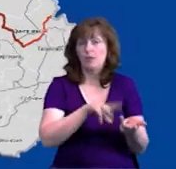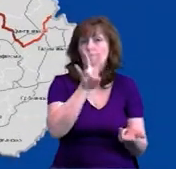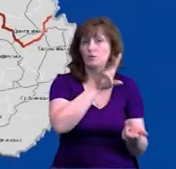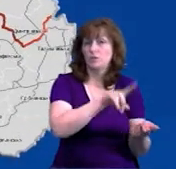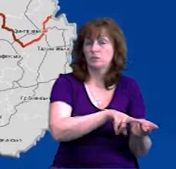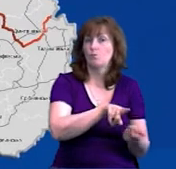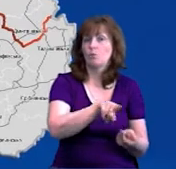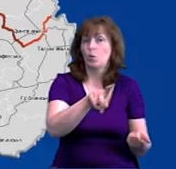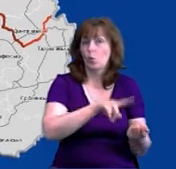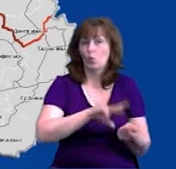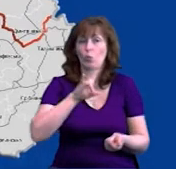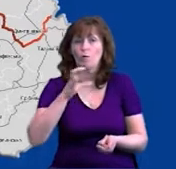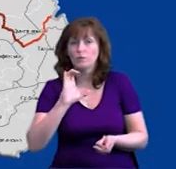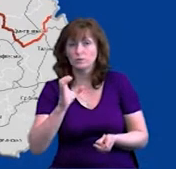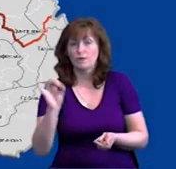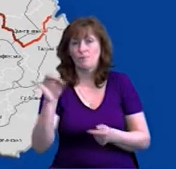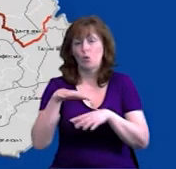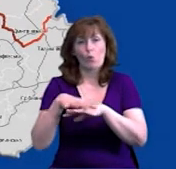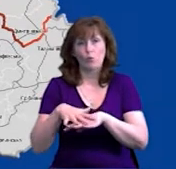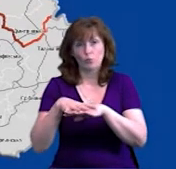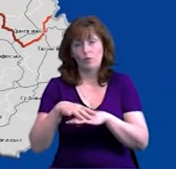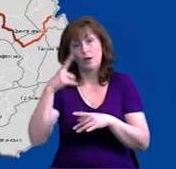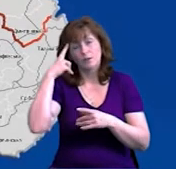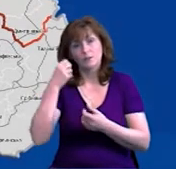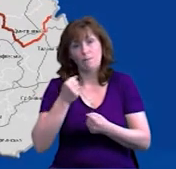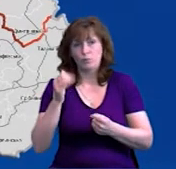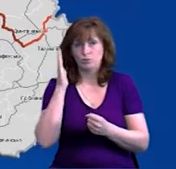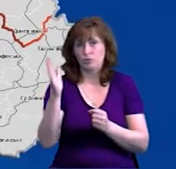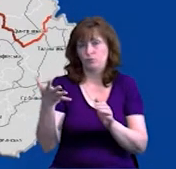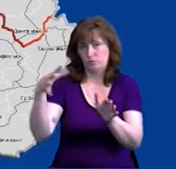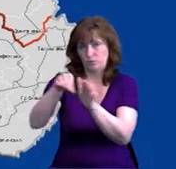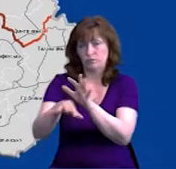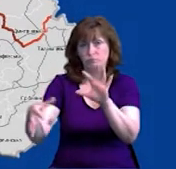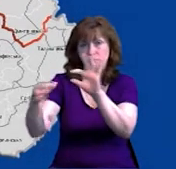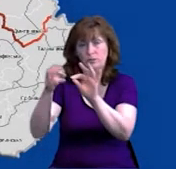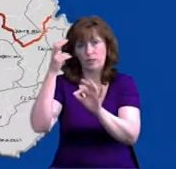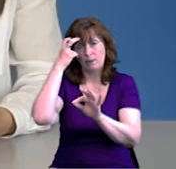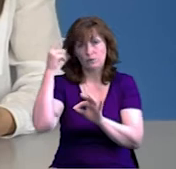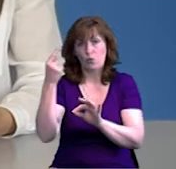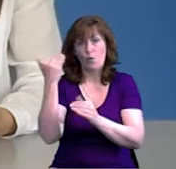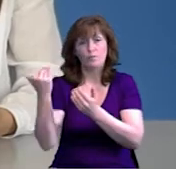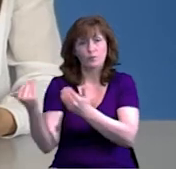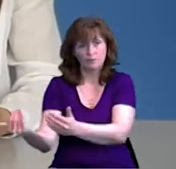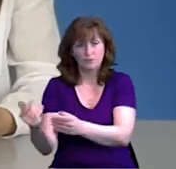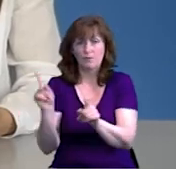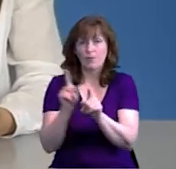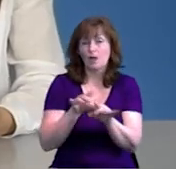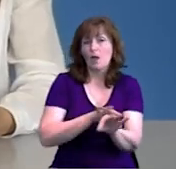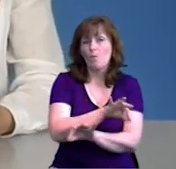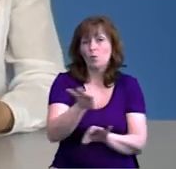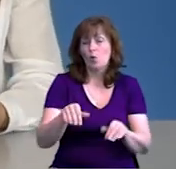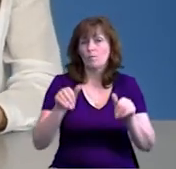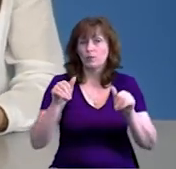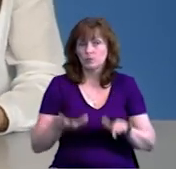Прилуках, Новгороді-Сіверському та Курюківці. Славутич буде і надалі у складі Київської області. За такий проєкт постанови про